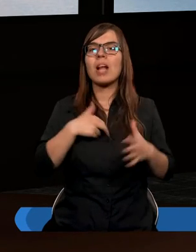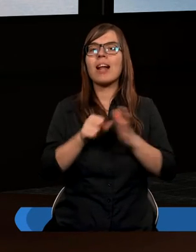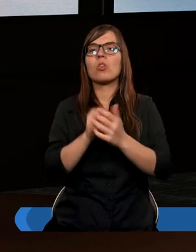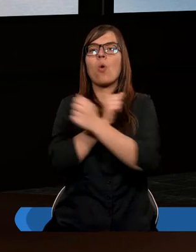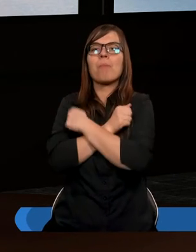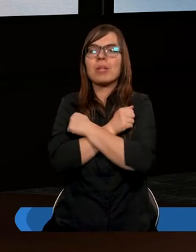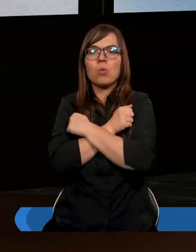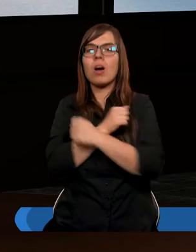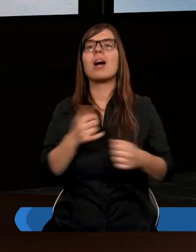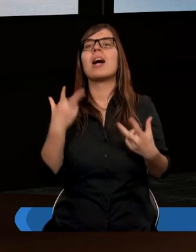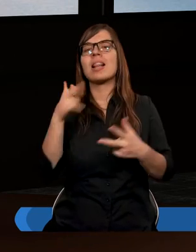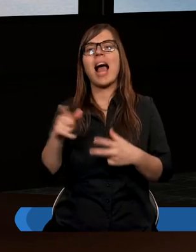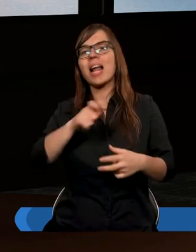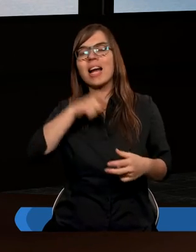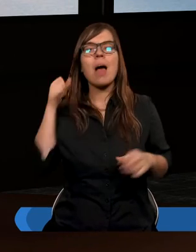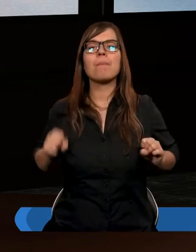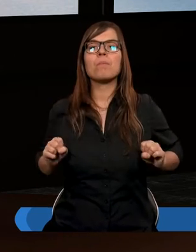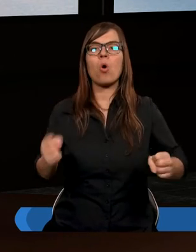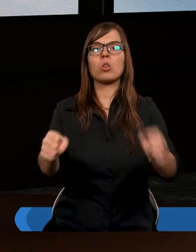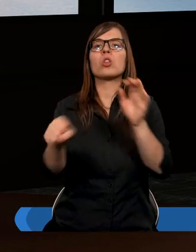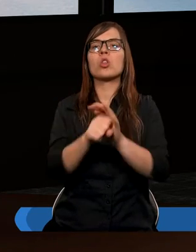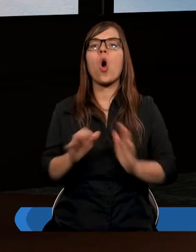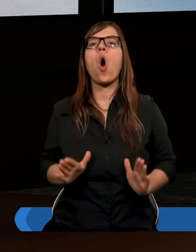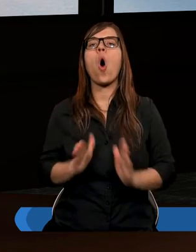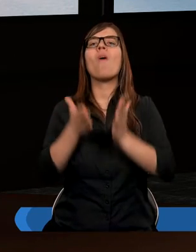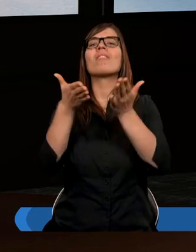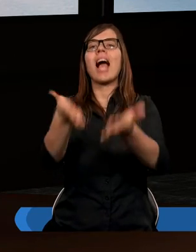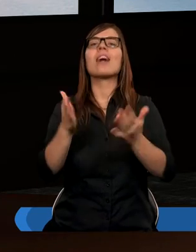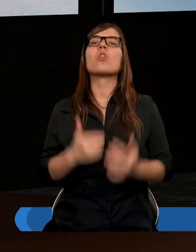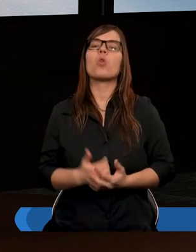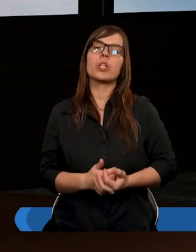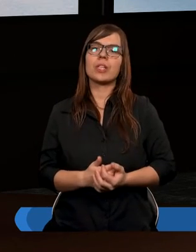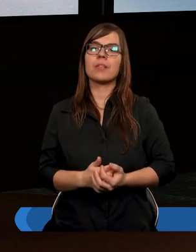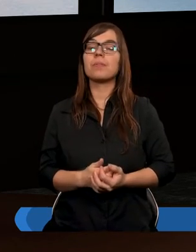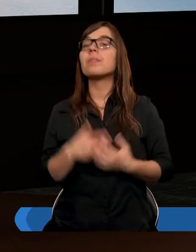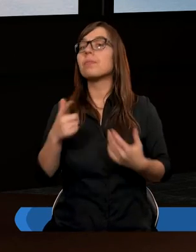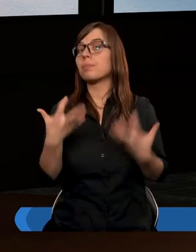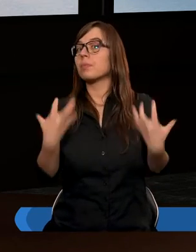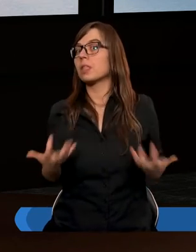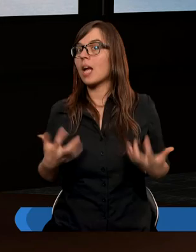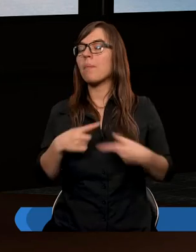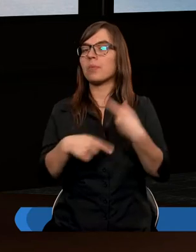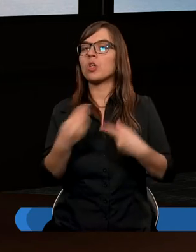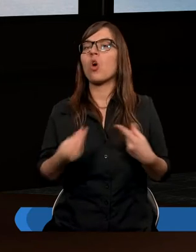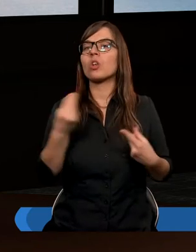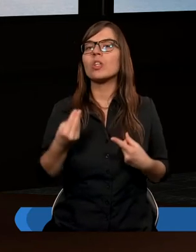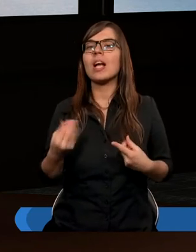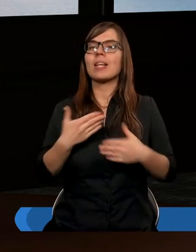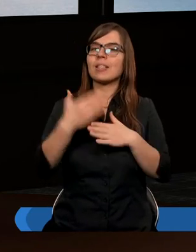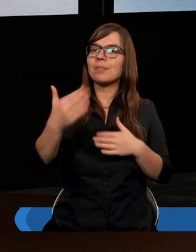miłowania jest najlepszą motywacją do ofiarności chciałabym przytoczyć jeszcze